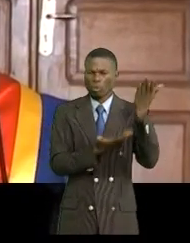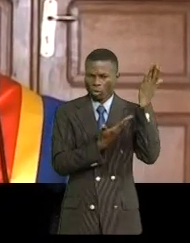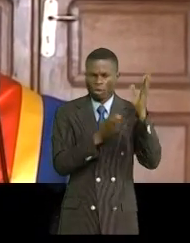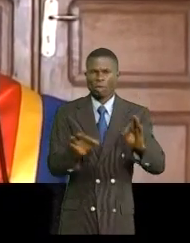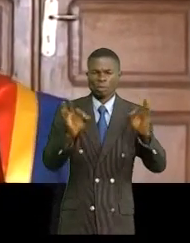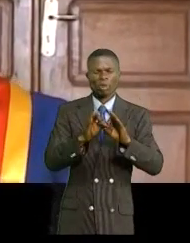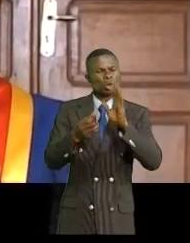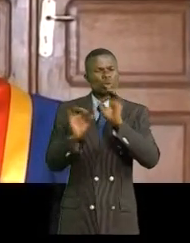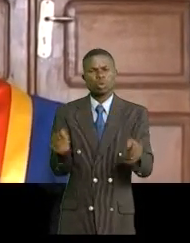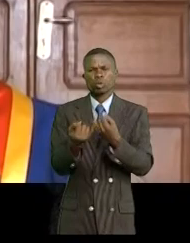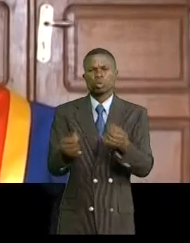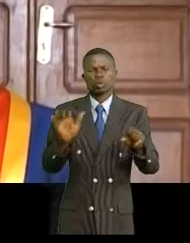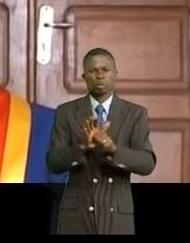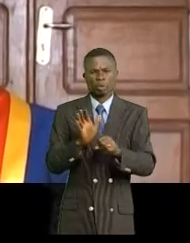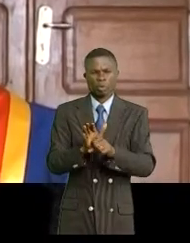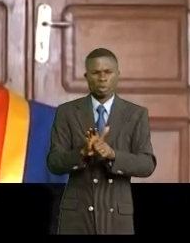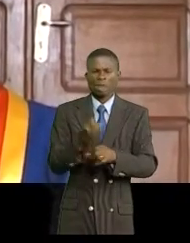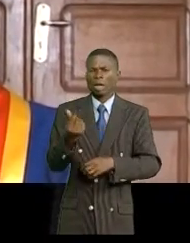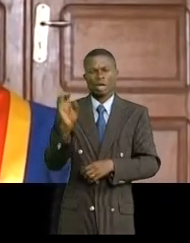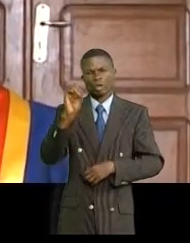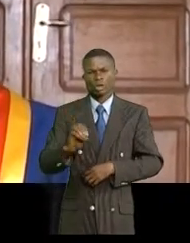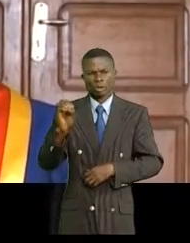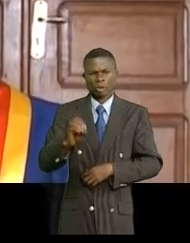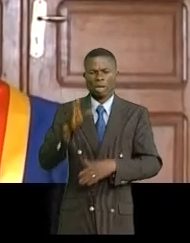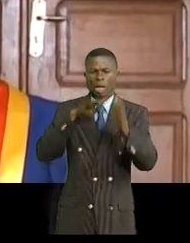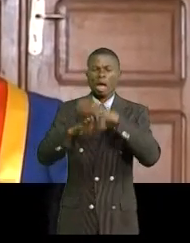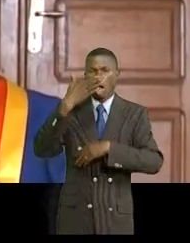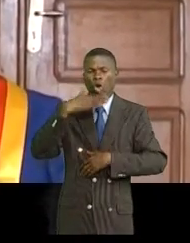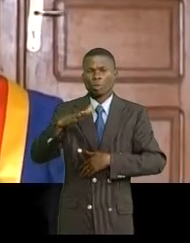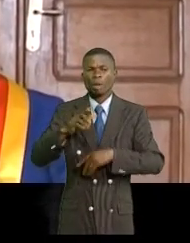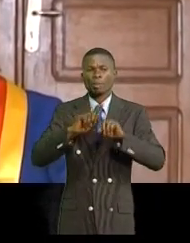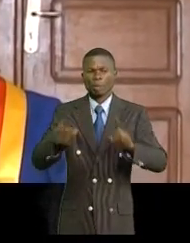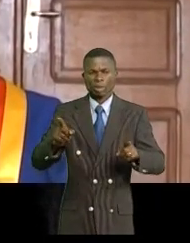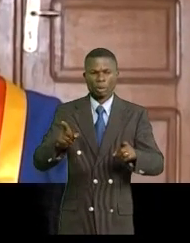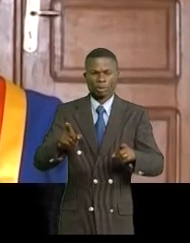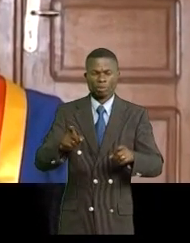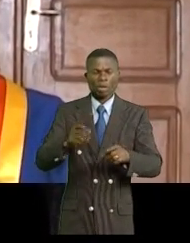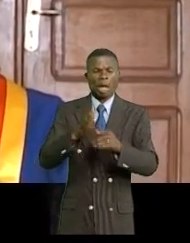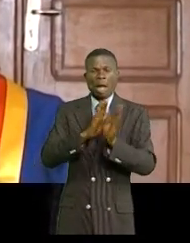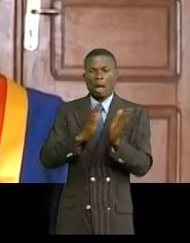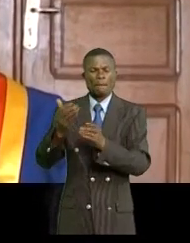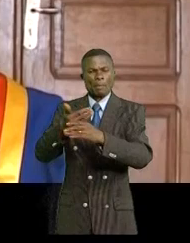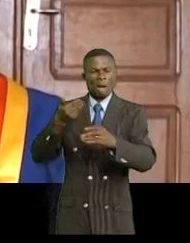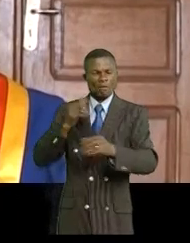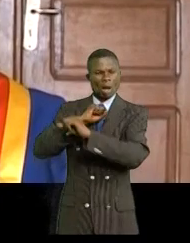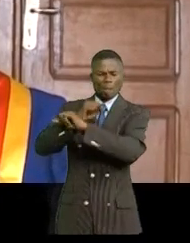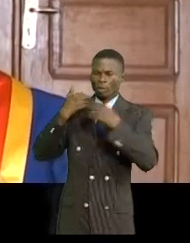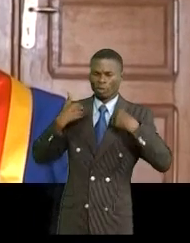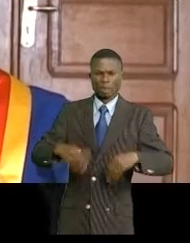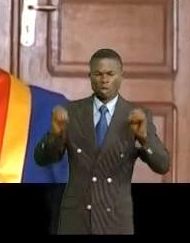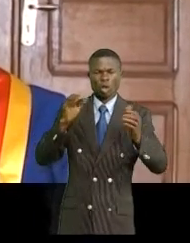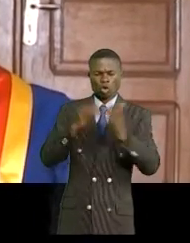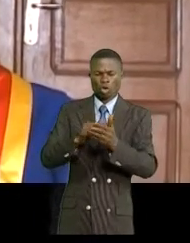que souvent nous négligeons et puis on n'a pas d'argent pour aller dans les hôpitaux. Entre temps, on ne prend pas de précautions pour se préserver contre